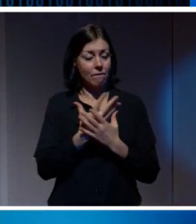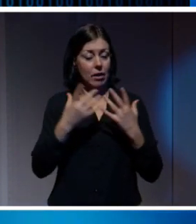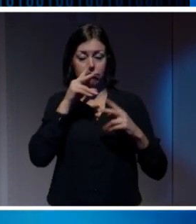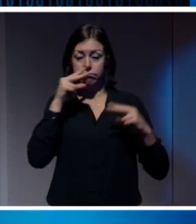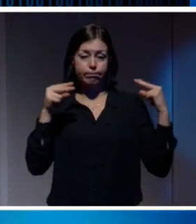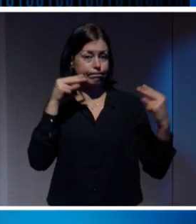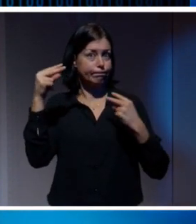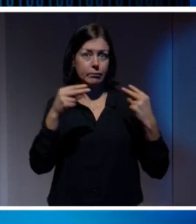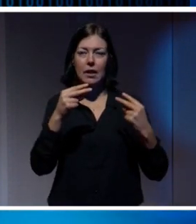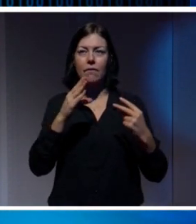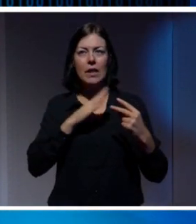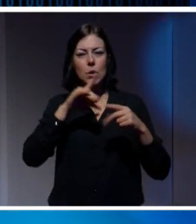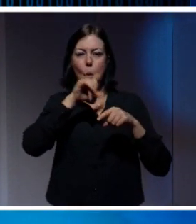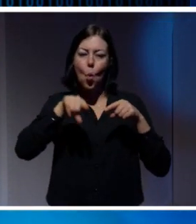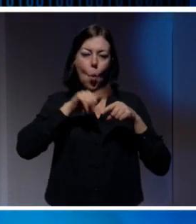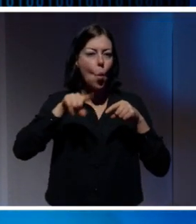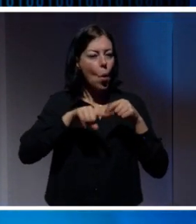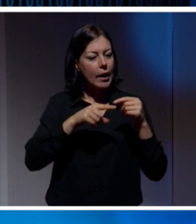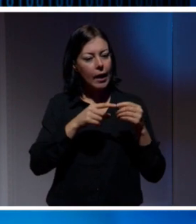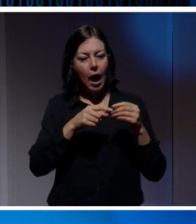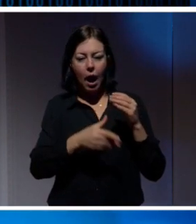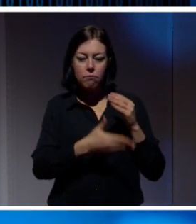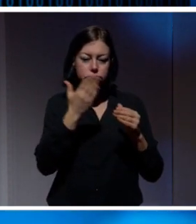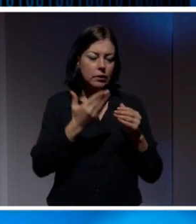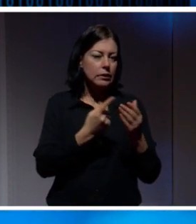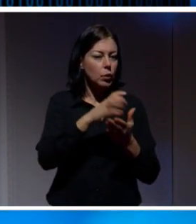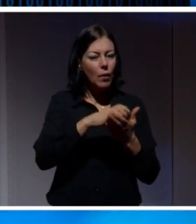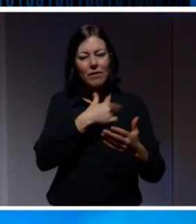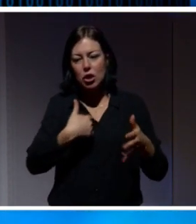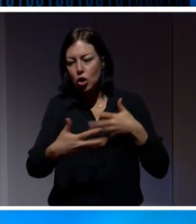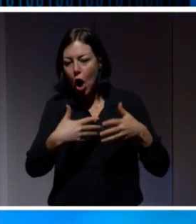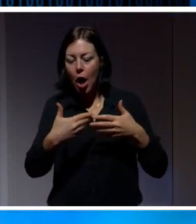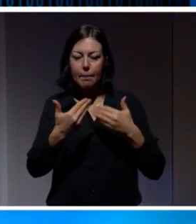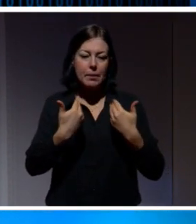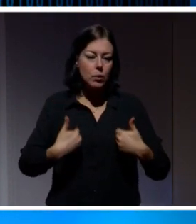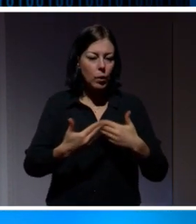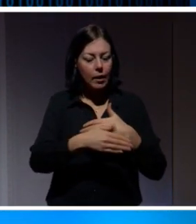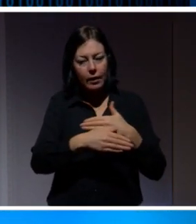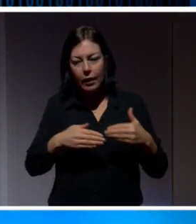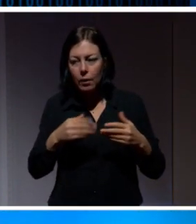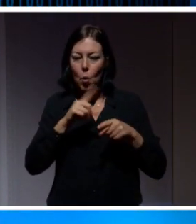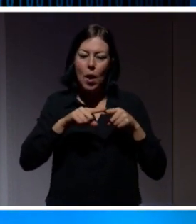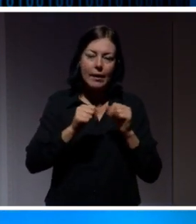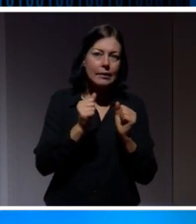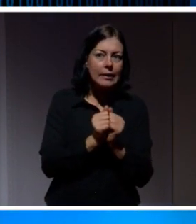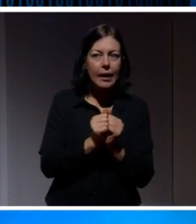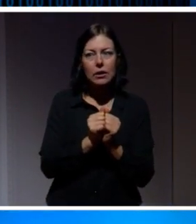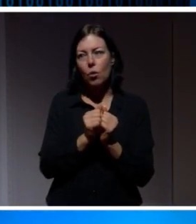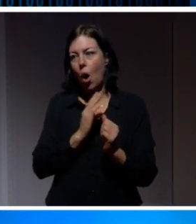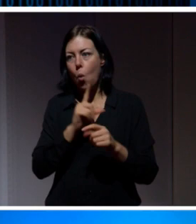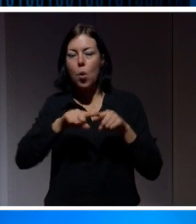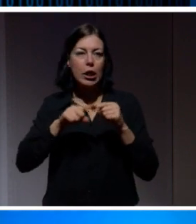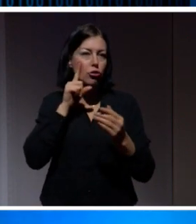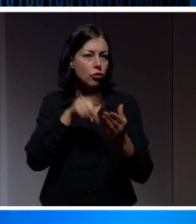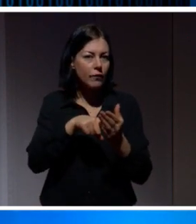väldigt många olika facetter. Vi gör integritet på väldigt många olika sätt och det förtjänar många olika syften. Det är någonting som är ständigt närvarande. Det är inte